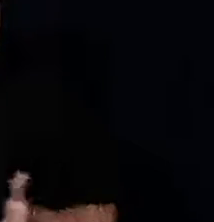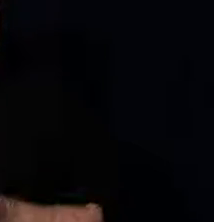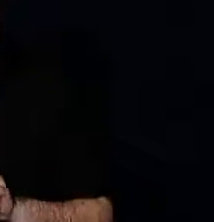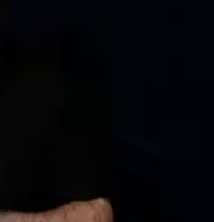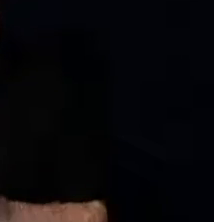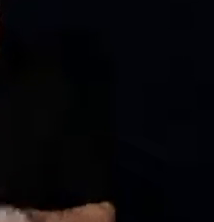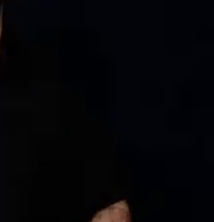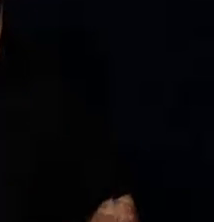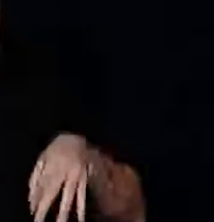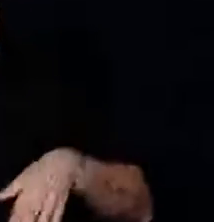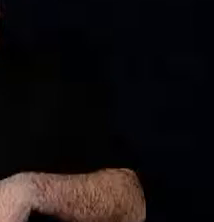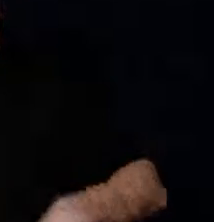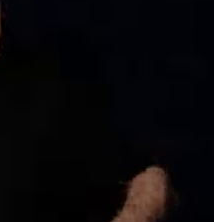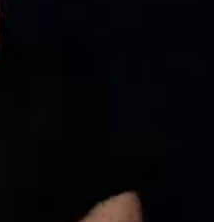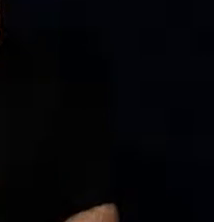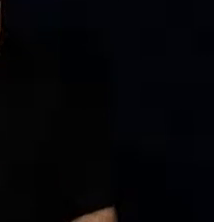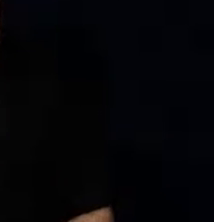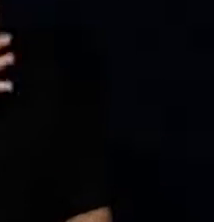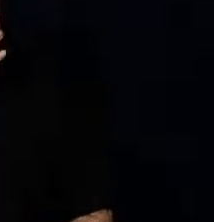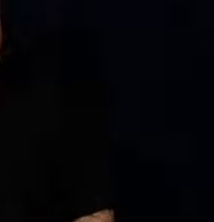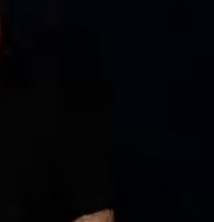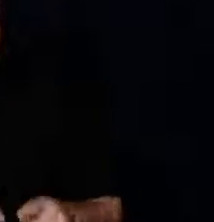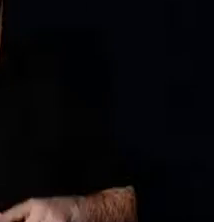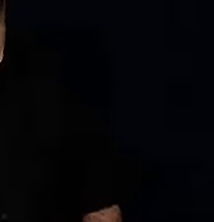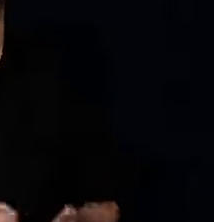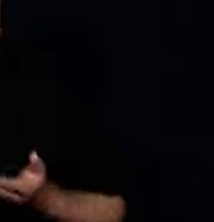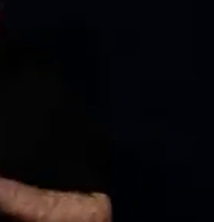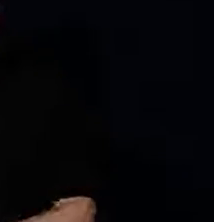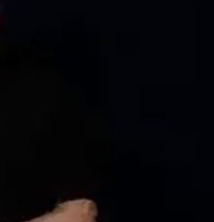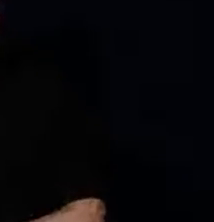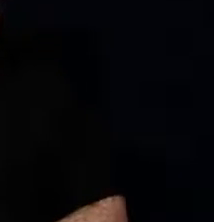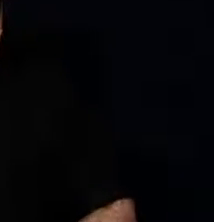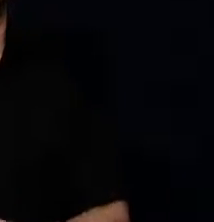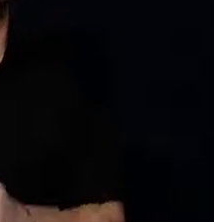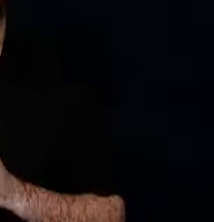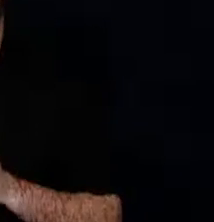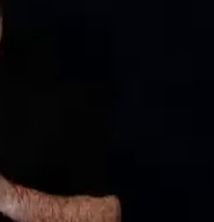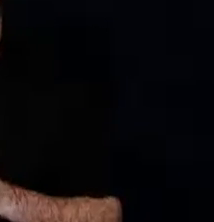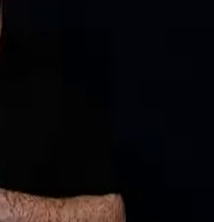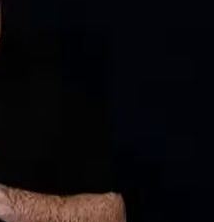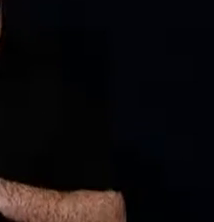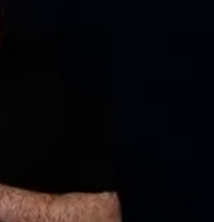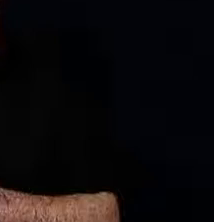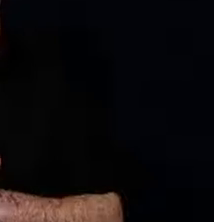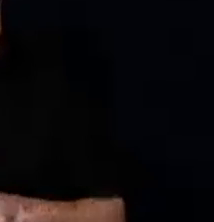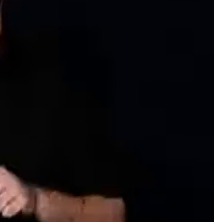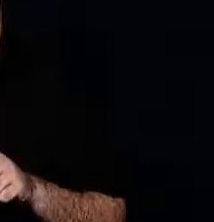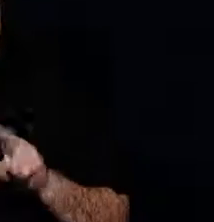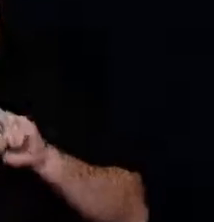Engelsiz Haber'e hoş geldiniz. Bu hafta ülkemizden ve dünyadan